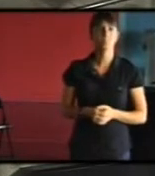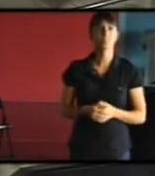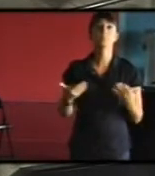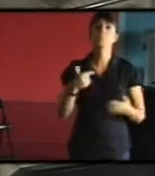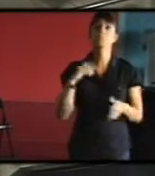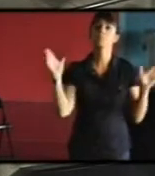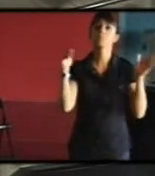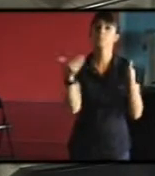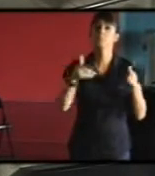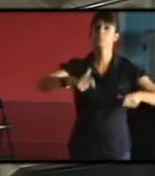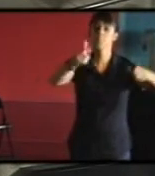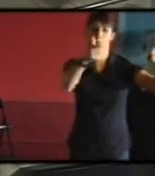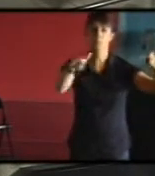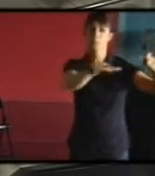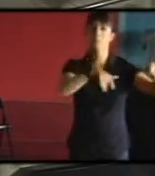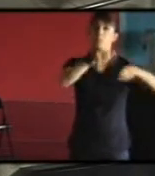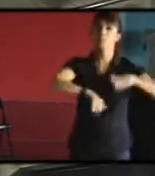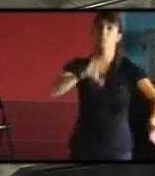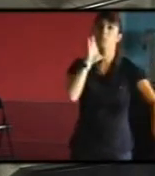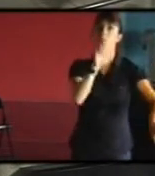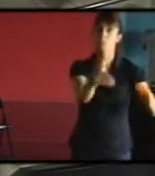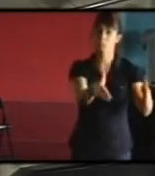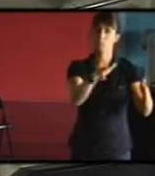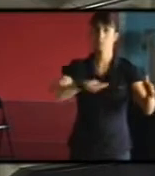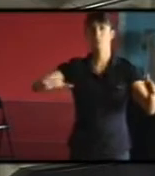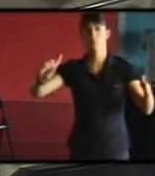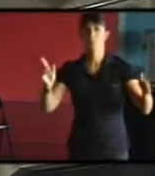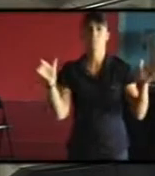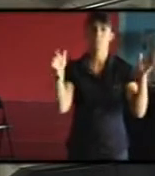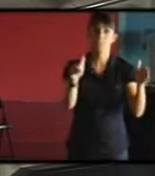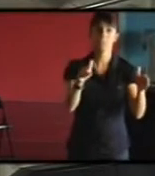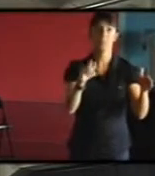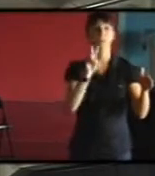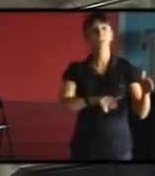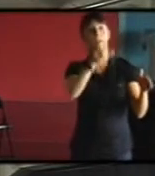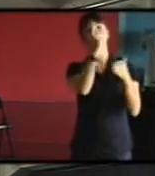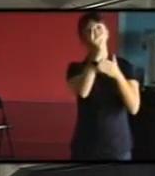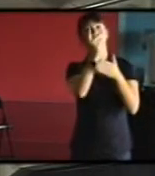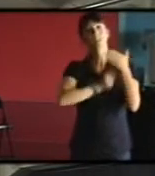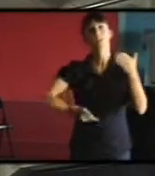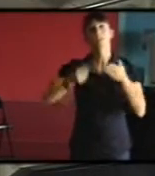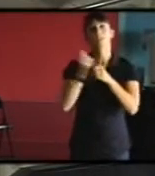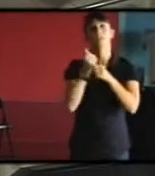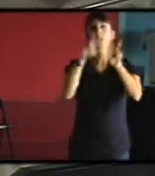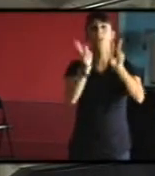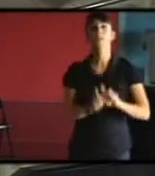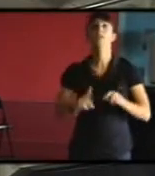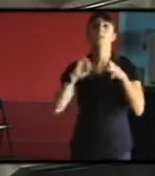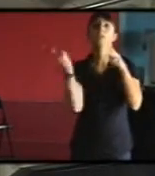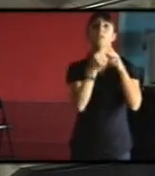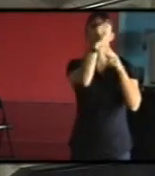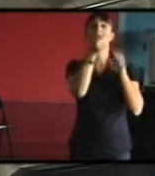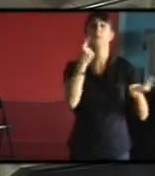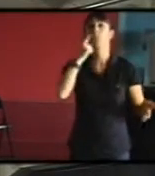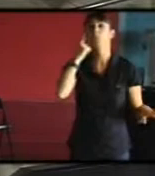sur le résidentiel, et ce que permet le travail en trois dimensions, ça va être de tenir compte d'un certain